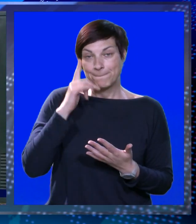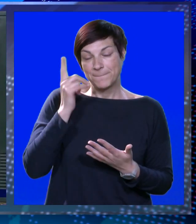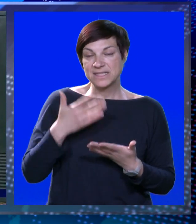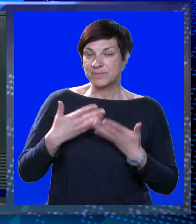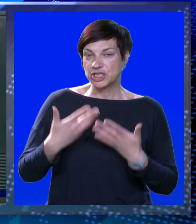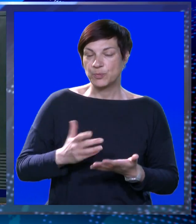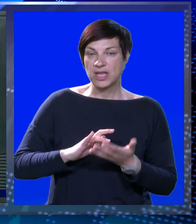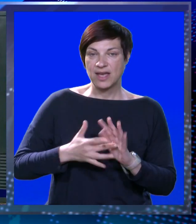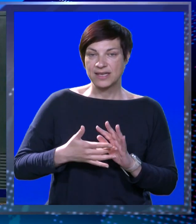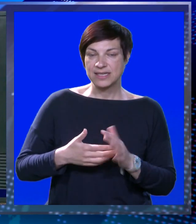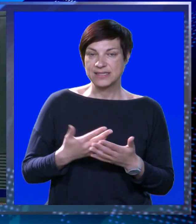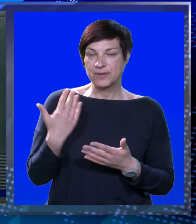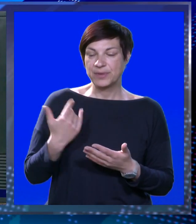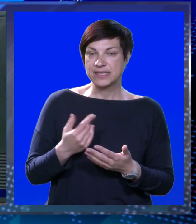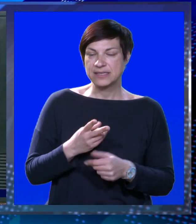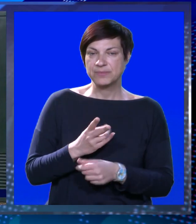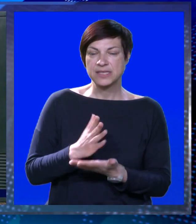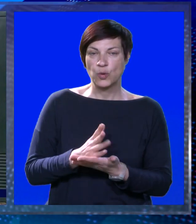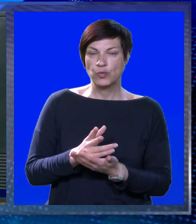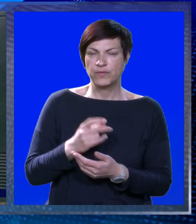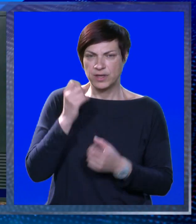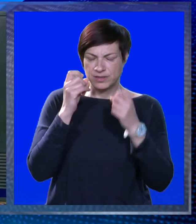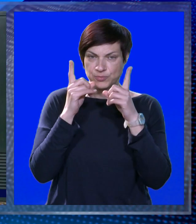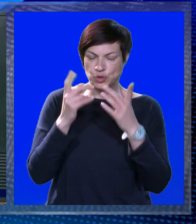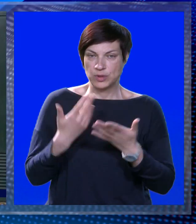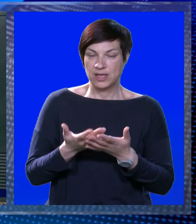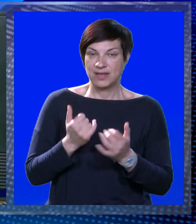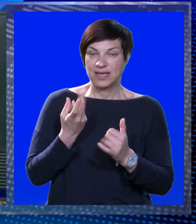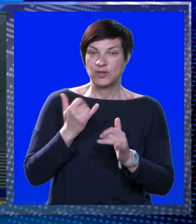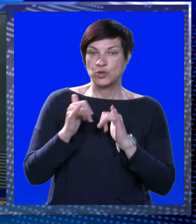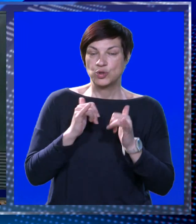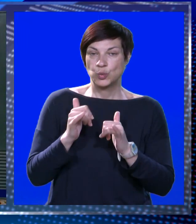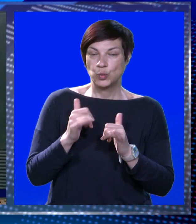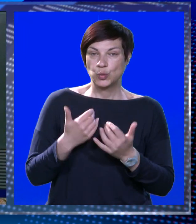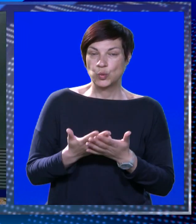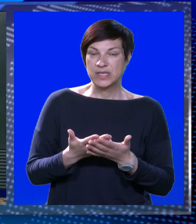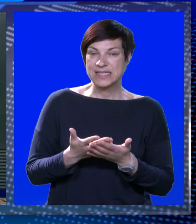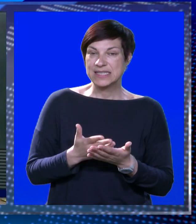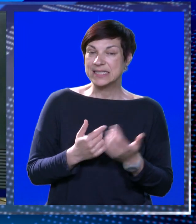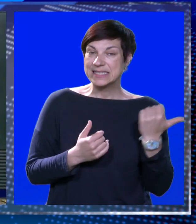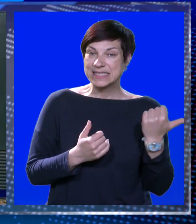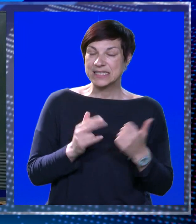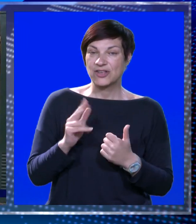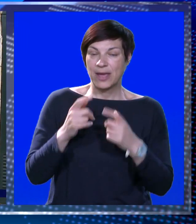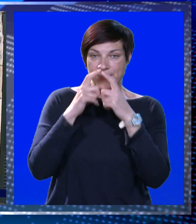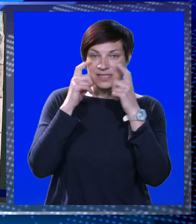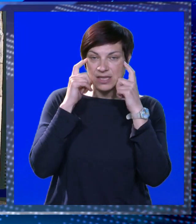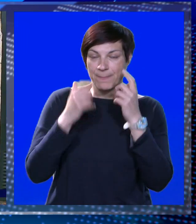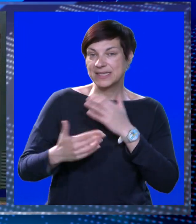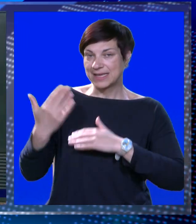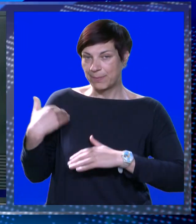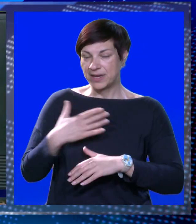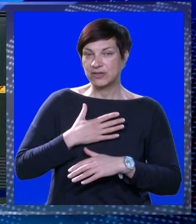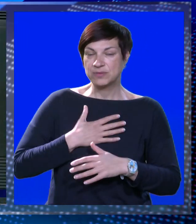Ja mislim da ćemo odahniti svi. Prije sam se uvijek čudila nođu na novi turisti, oni tamo znači iz dalekog istoka imali su te